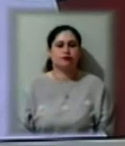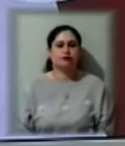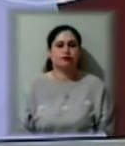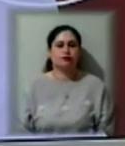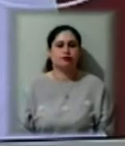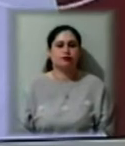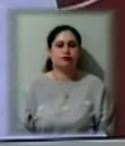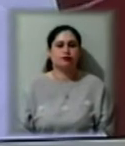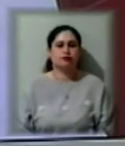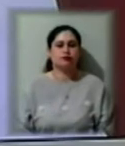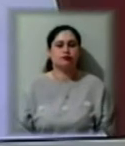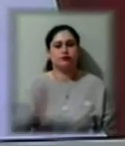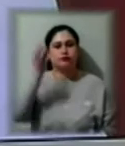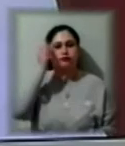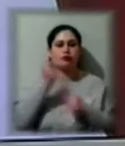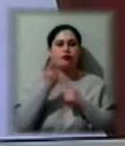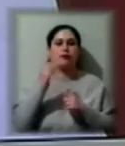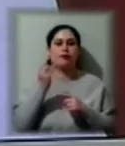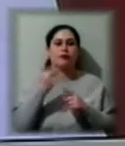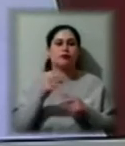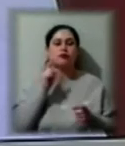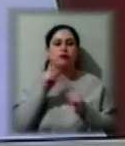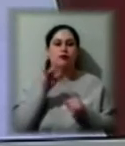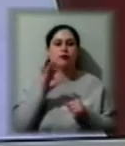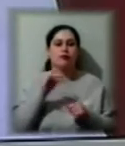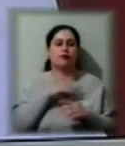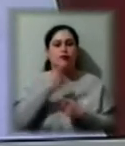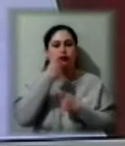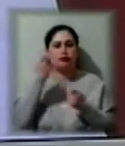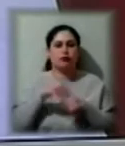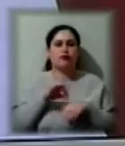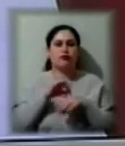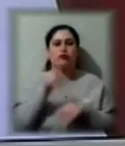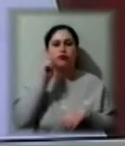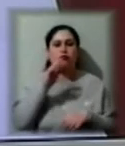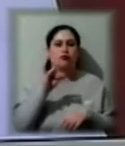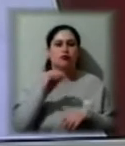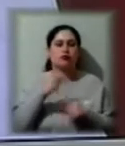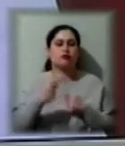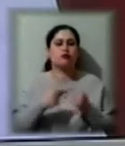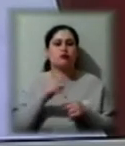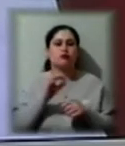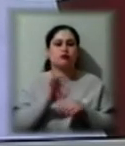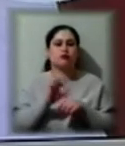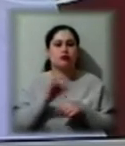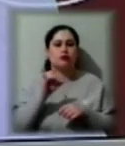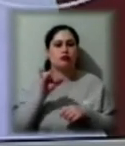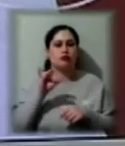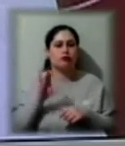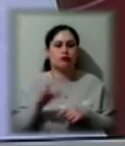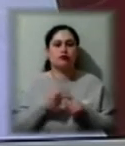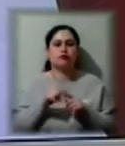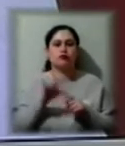Нагадаю, 11 березня на засіданні Кабміну було оголошено проведення в країні карантину через загрозу епідемії коронавірусу. Зокрема, урядовці